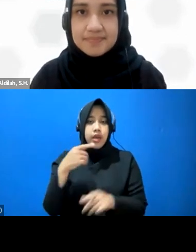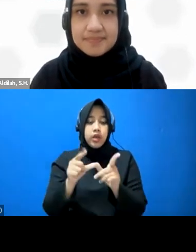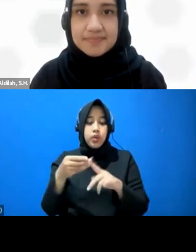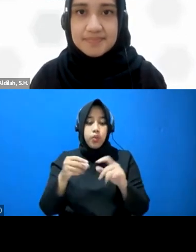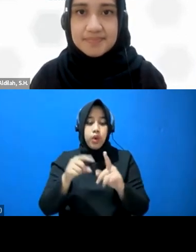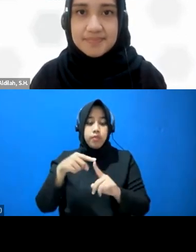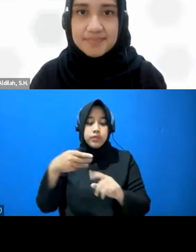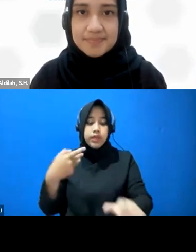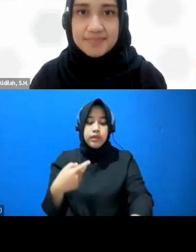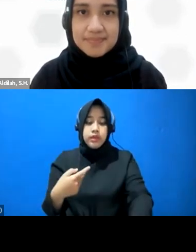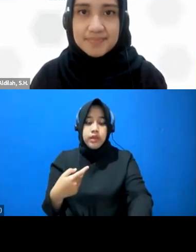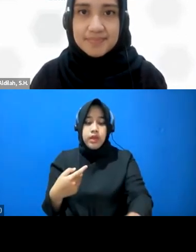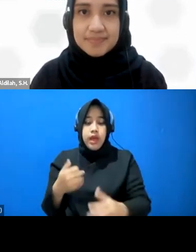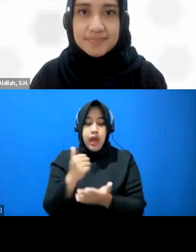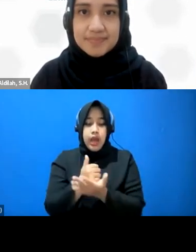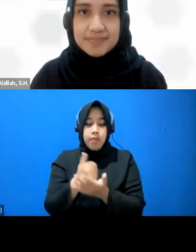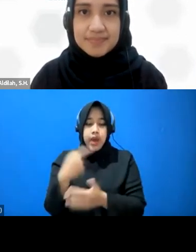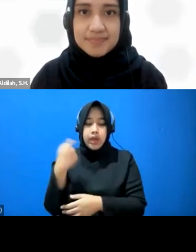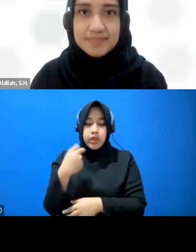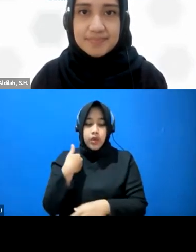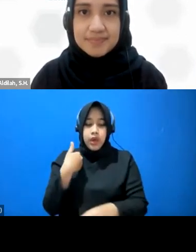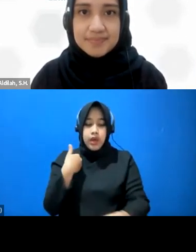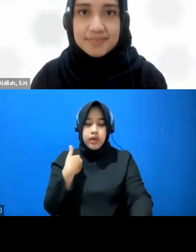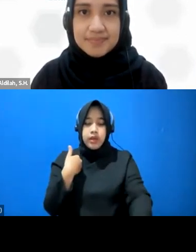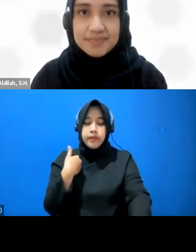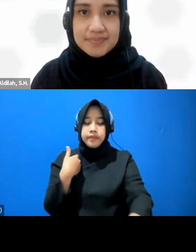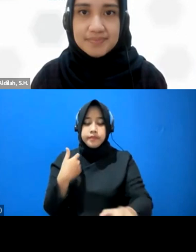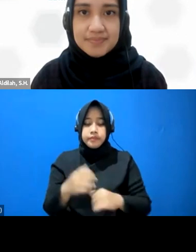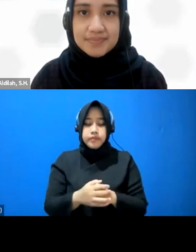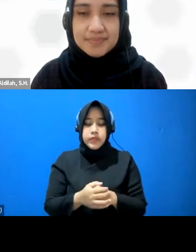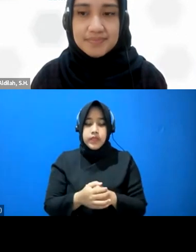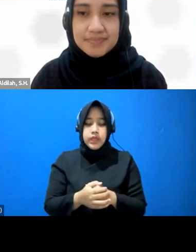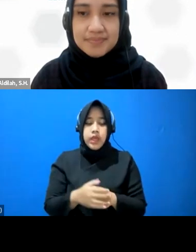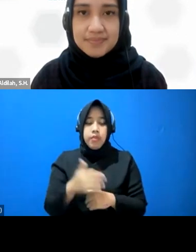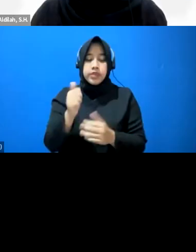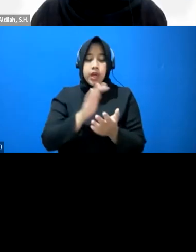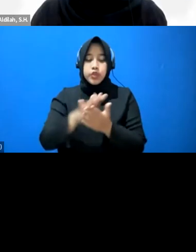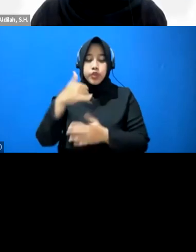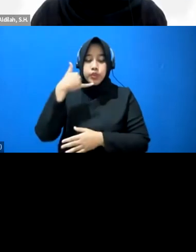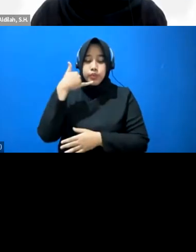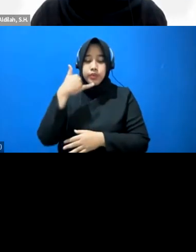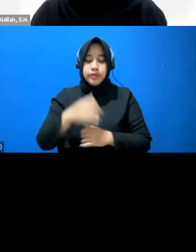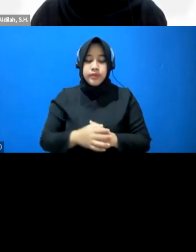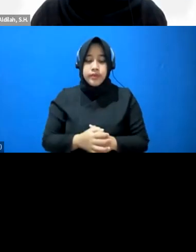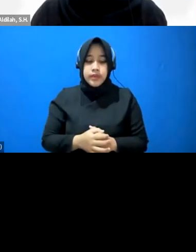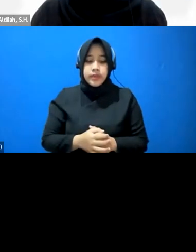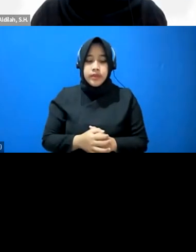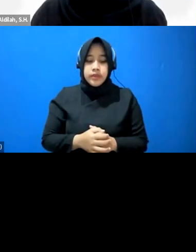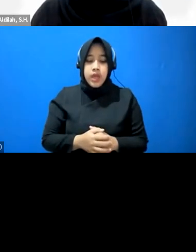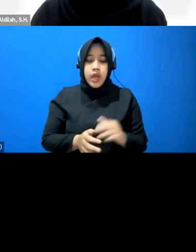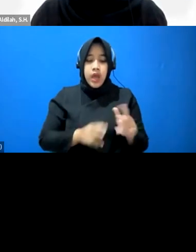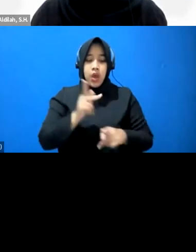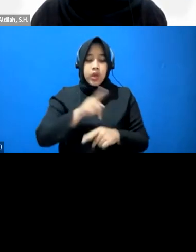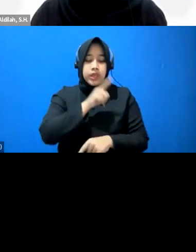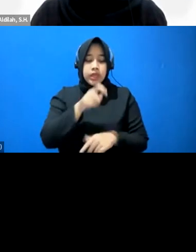ya alamat kantornya ada ya bisa dihubungi ya jadi kalau ditanya